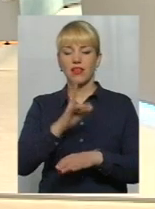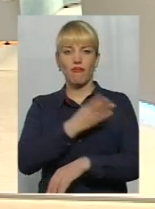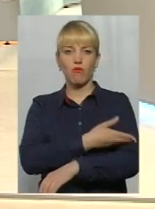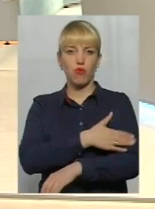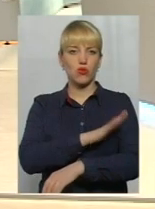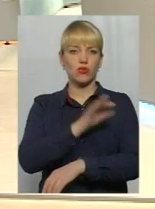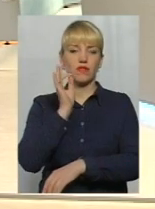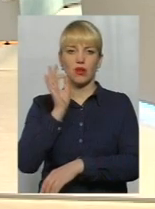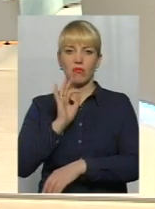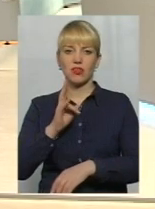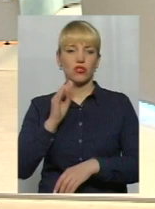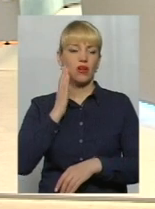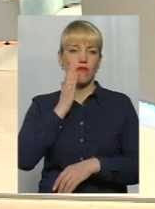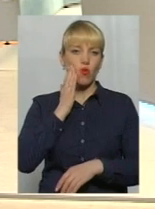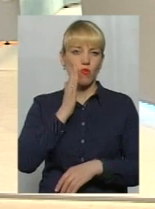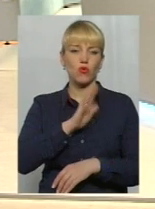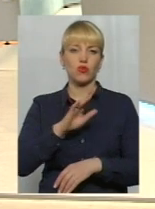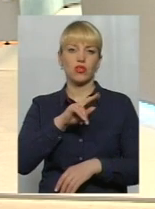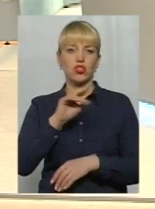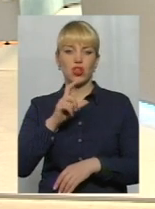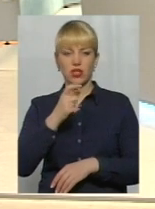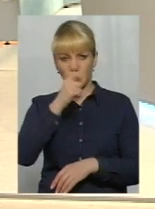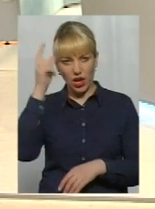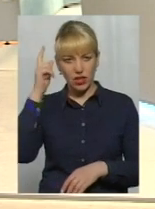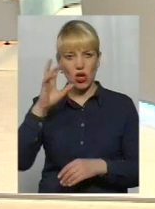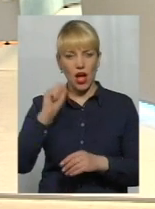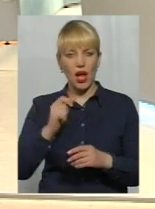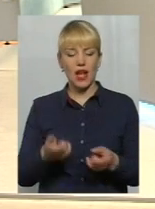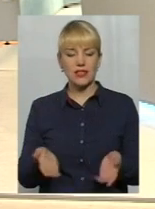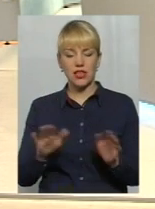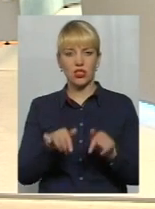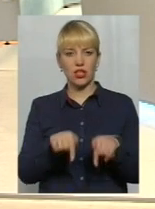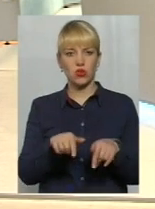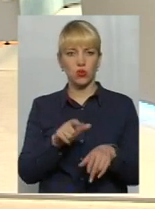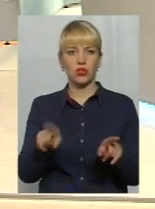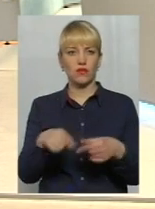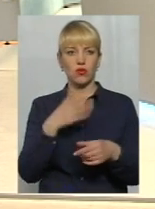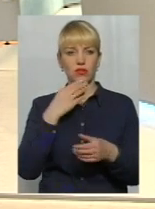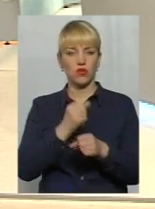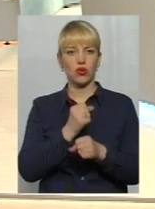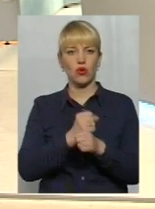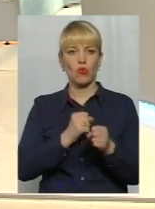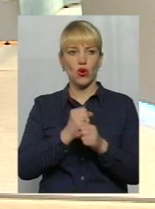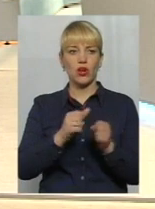ні в Румунію, ні в Чехію, а саме залишалися тут, створювали тут свої робочі місця,